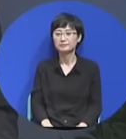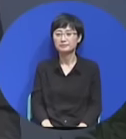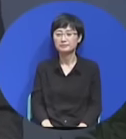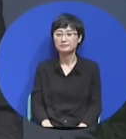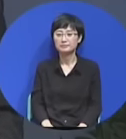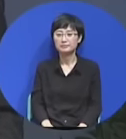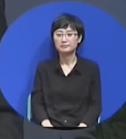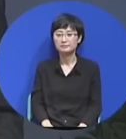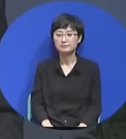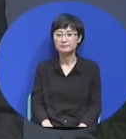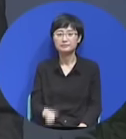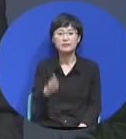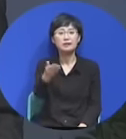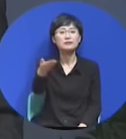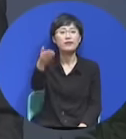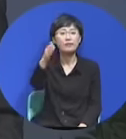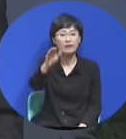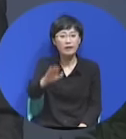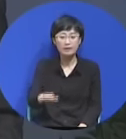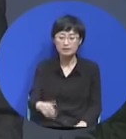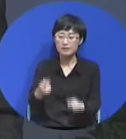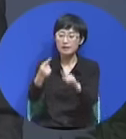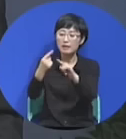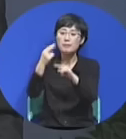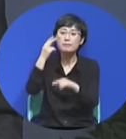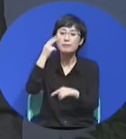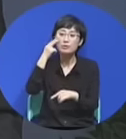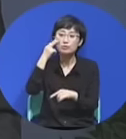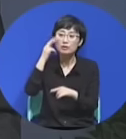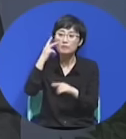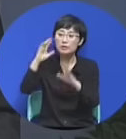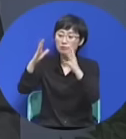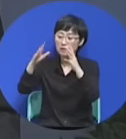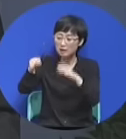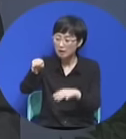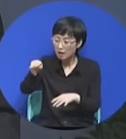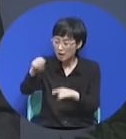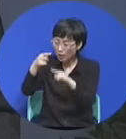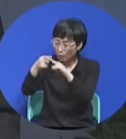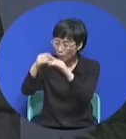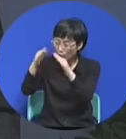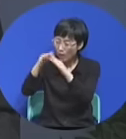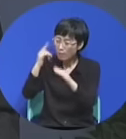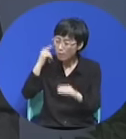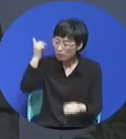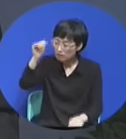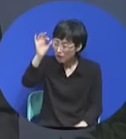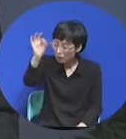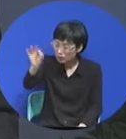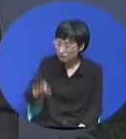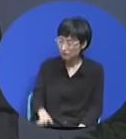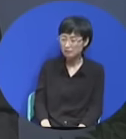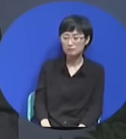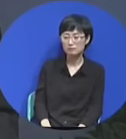그런데 미국에 있는 많은 목사님들이 봤어요. 전도 거블레에서 하지도 못해요.